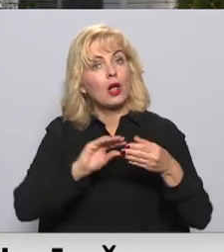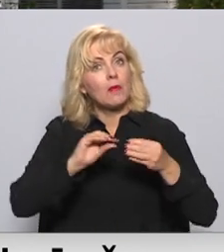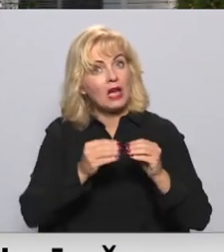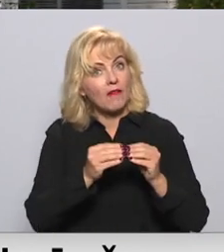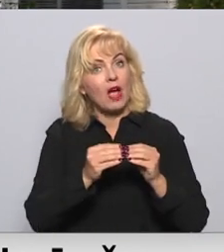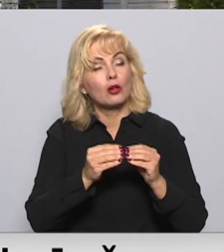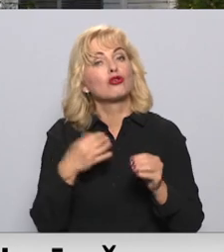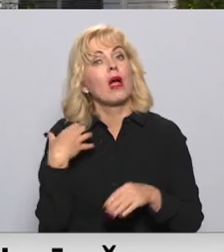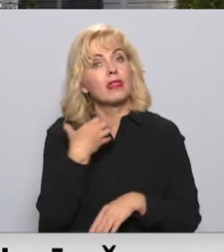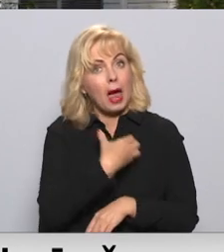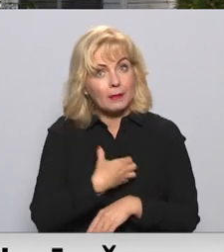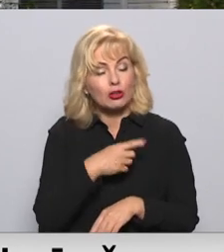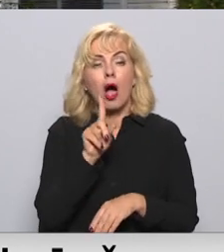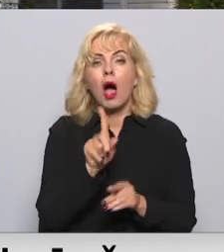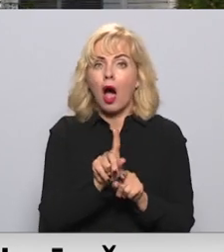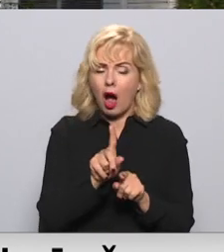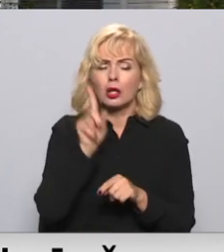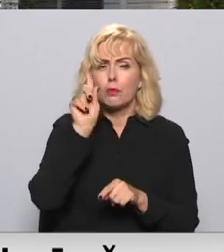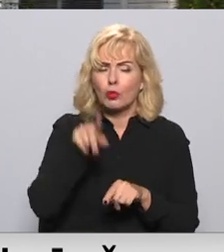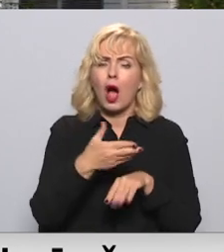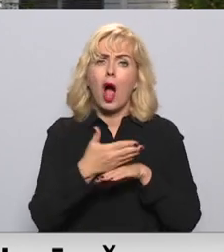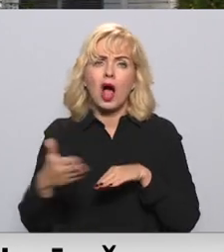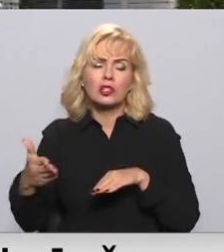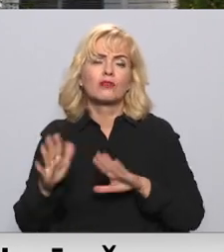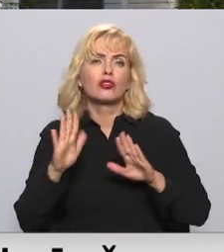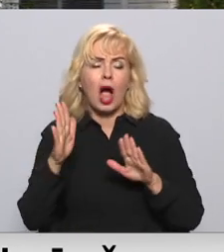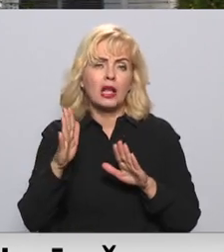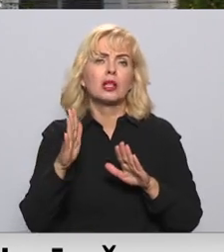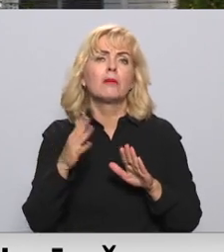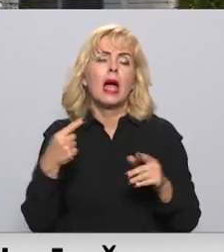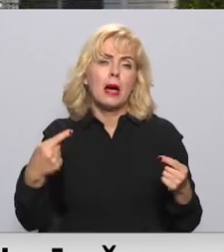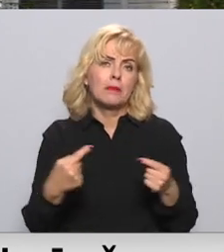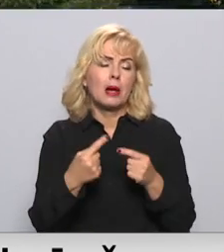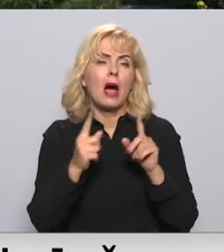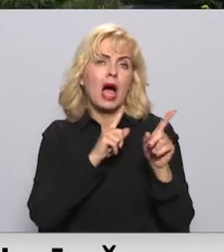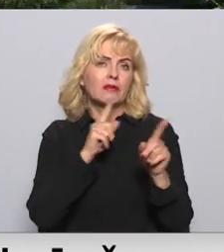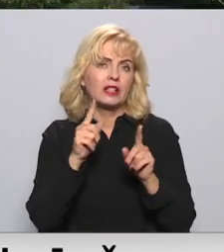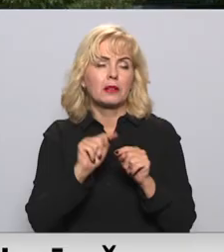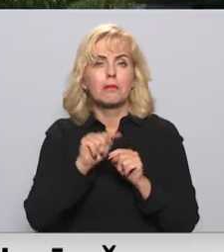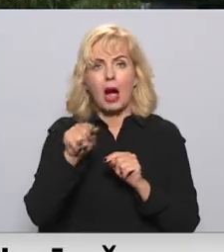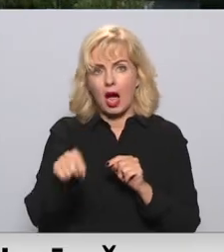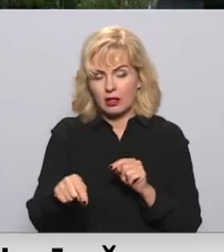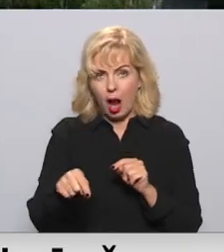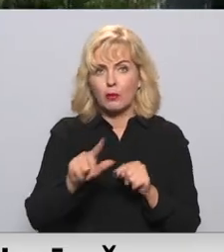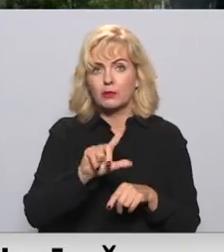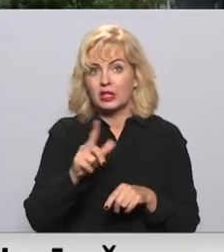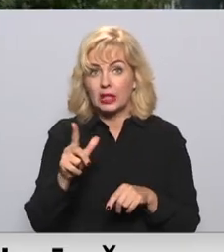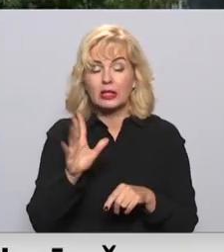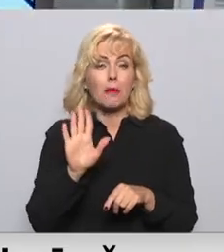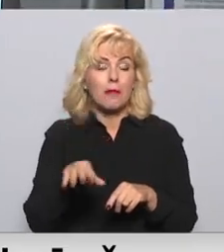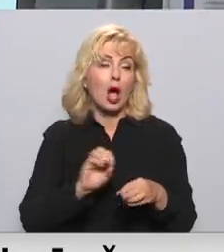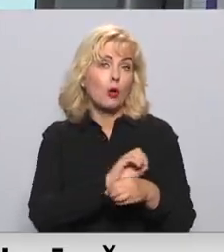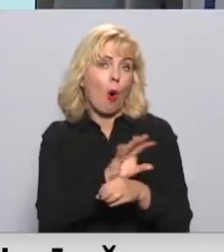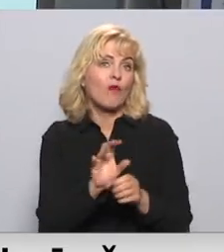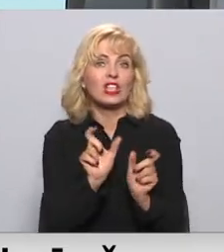nepieciešamības. Protams, atsevišos gadījumos arī piemērot administratīvā pārkāpuma ietekmēšanas līdzekļus. Par COVID-19